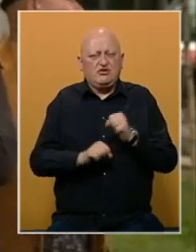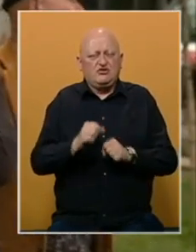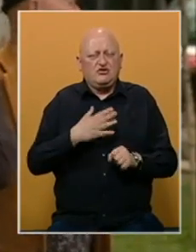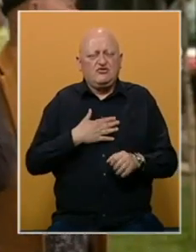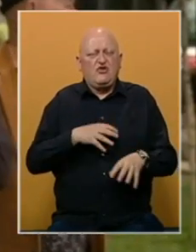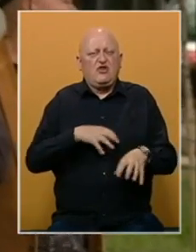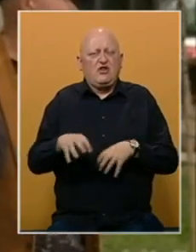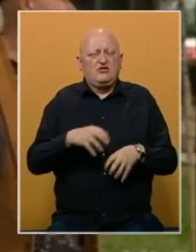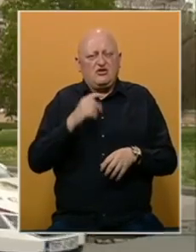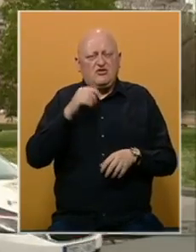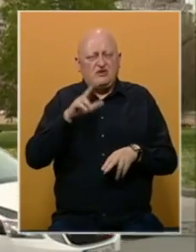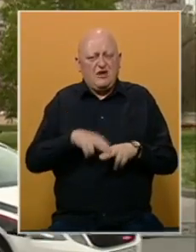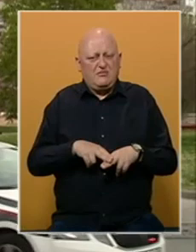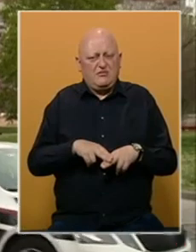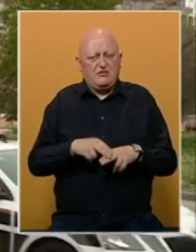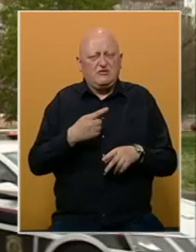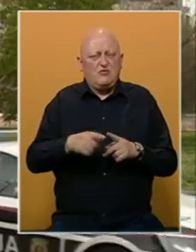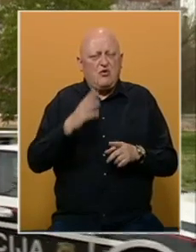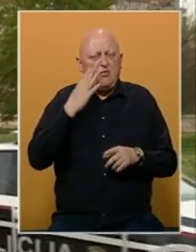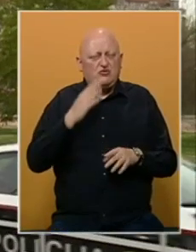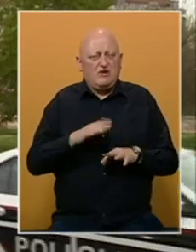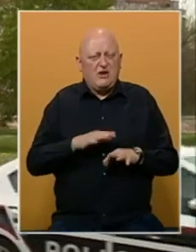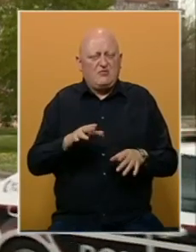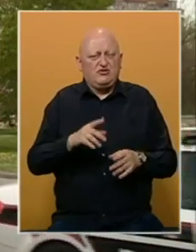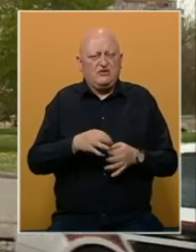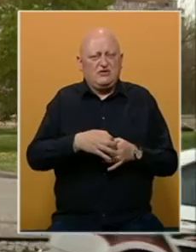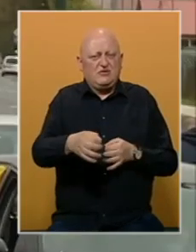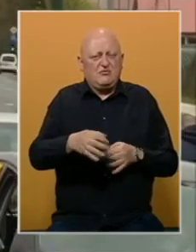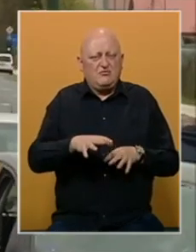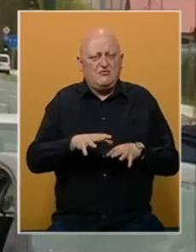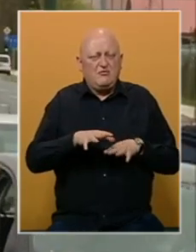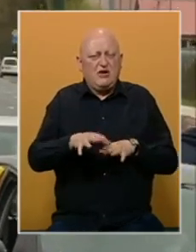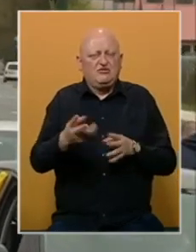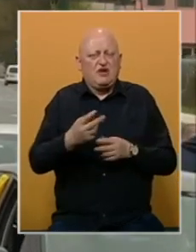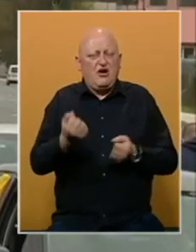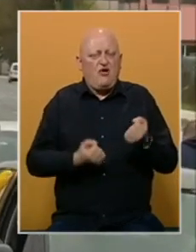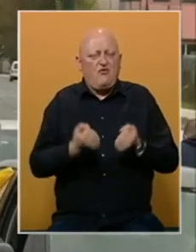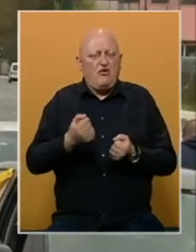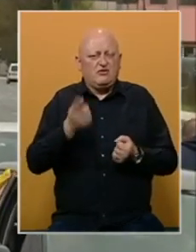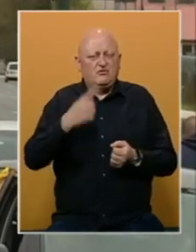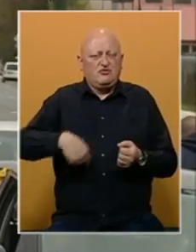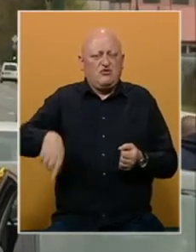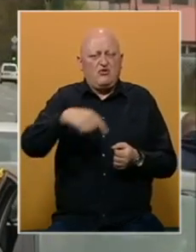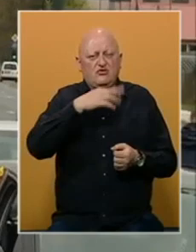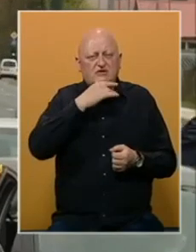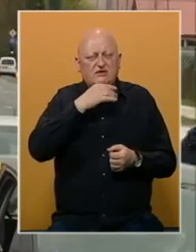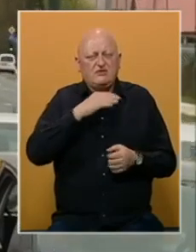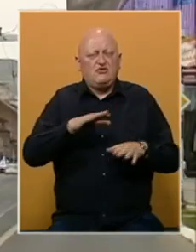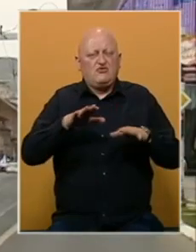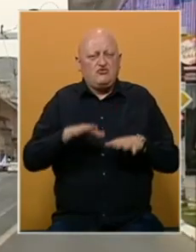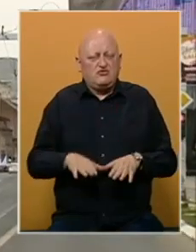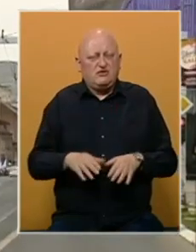svoja radnička i ljudska prava. Zbog poštovanja epidemioloških mjera, marš je održan kao protest na vožnja ulicama Sarajeva u simbolično